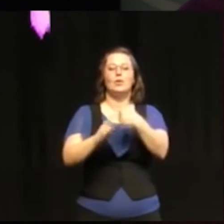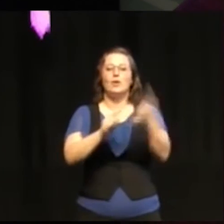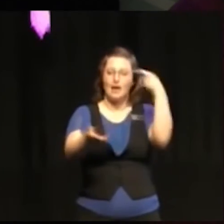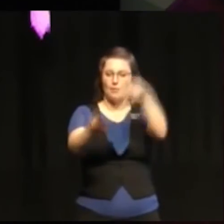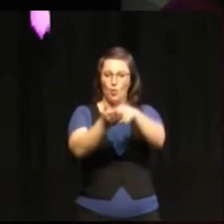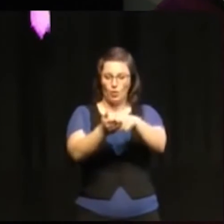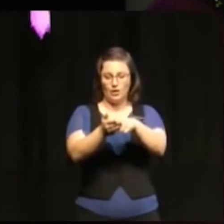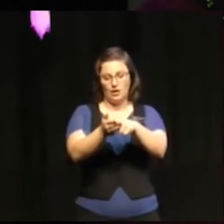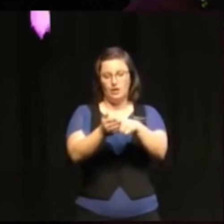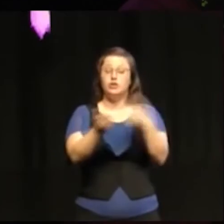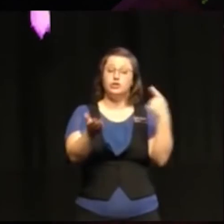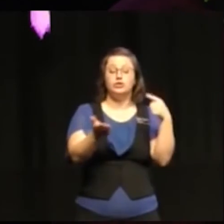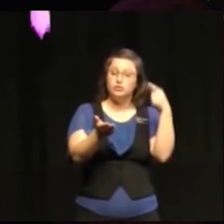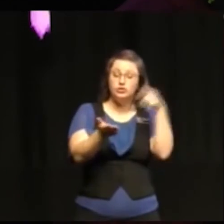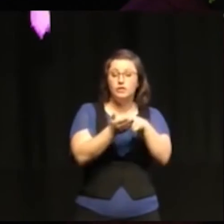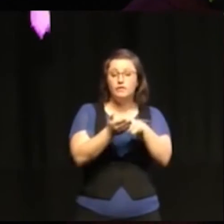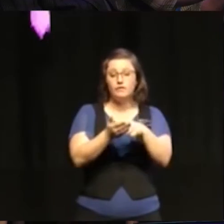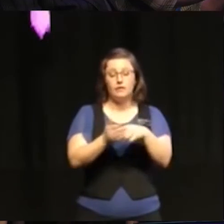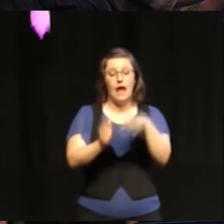Agenda 2030 då ska nå alla